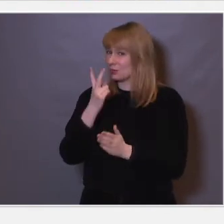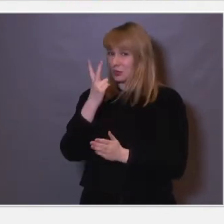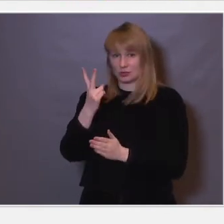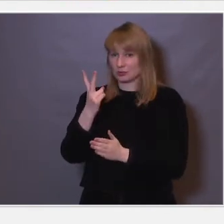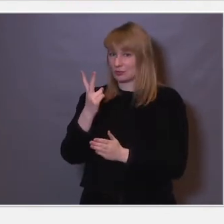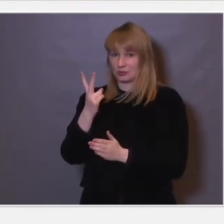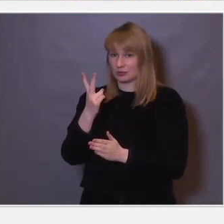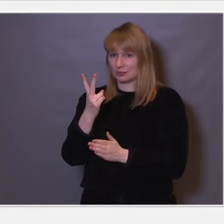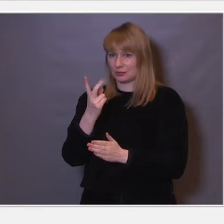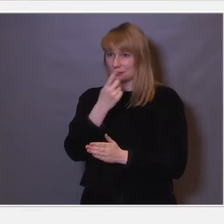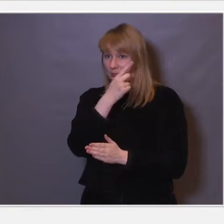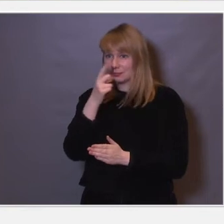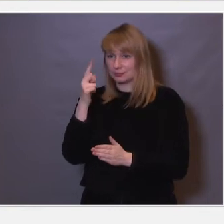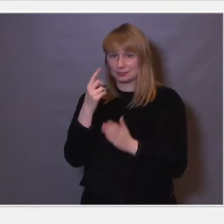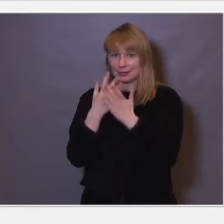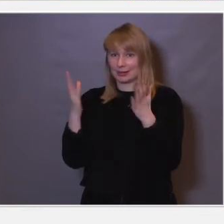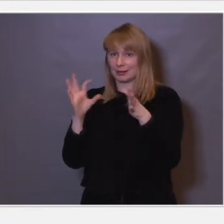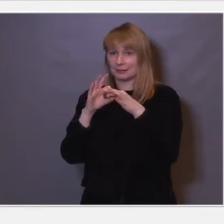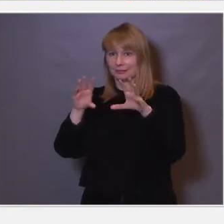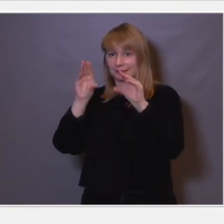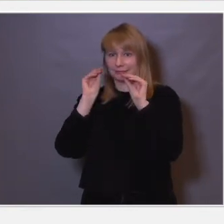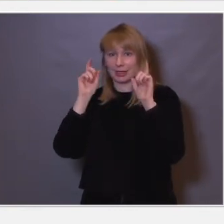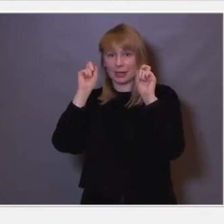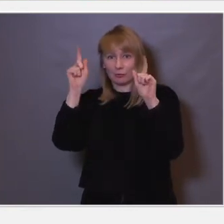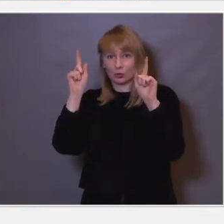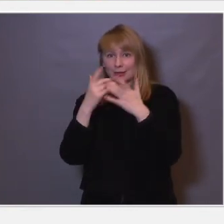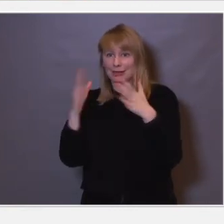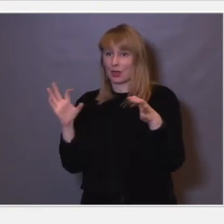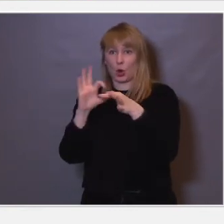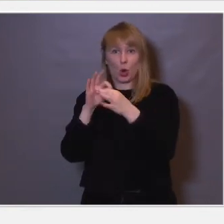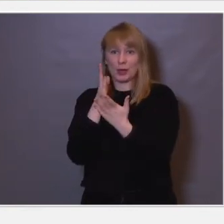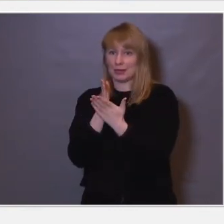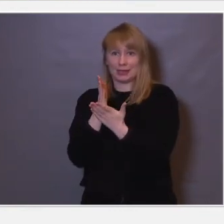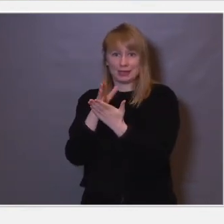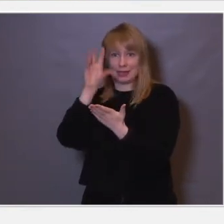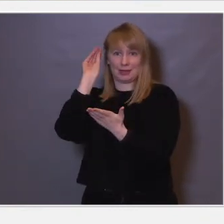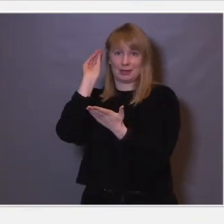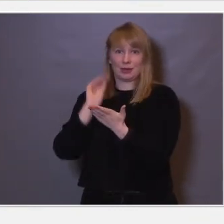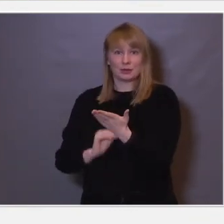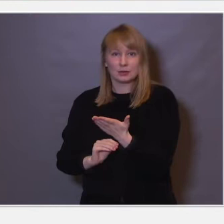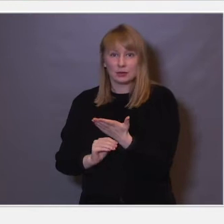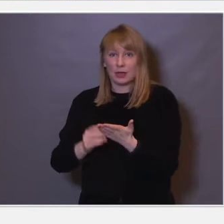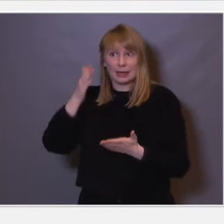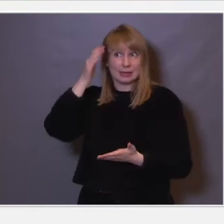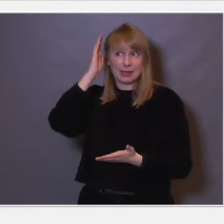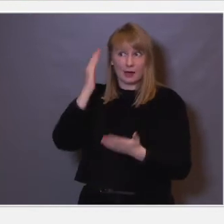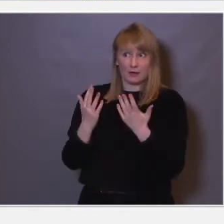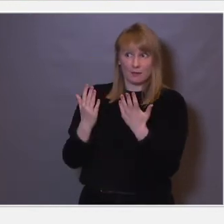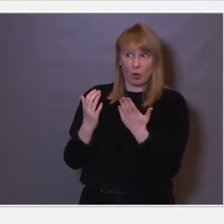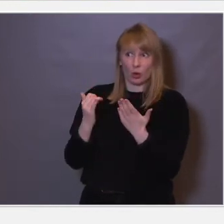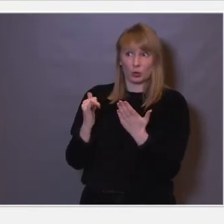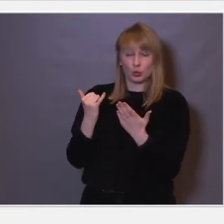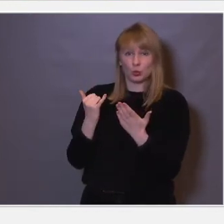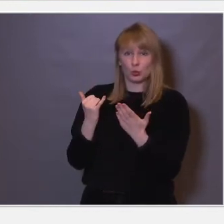Da vil de to øynene ikke få informasjonen som det kobles ikke riktig. Og det da hjernen gjør, det er at den